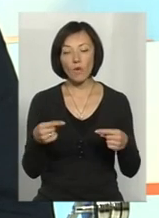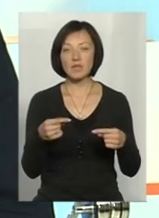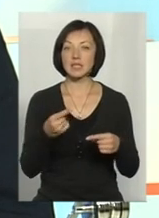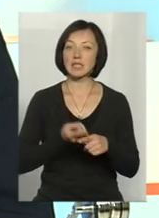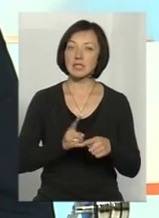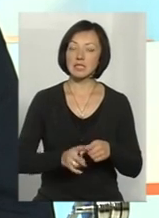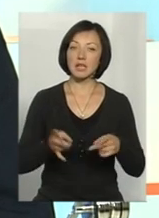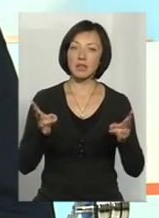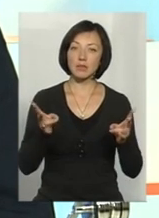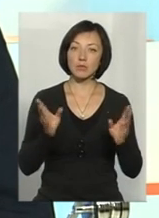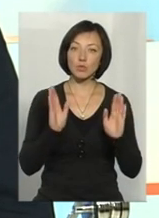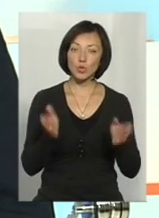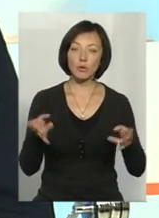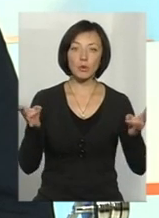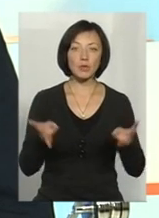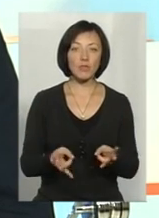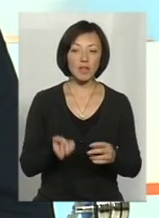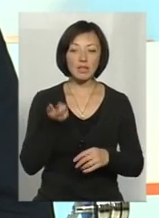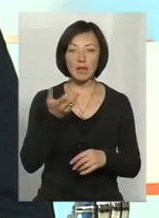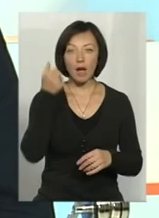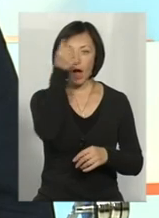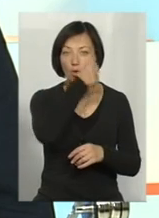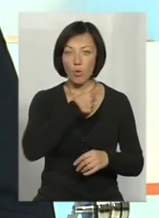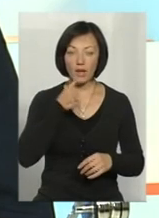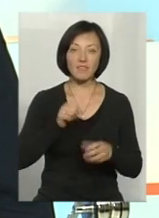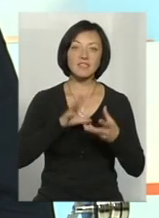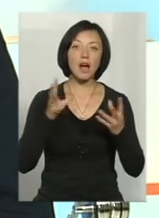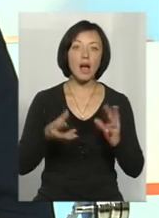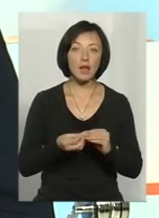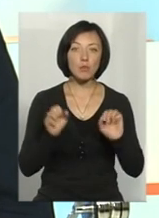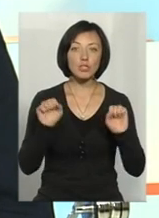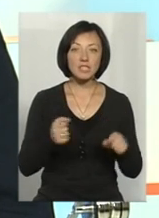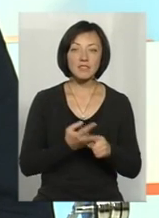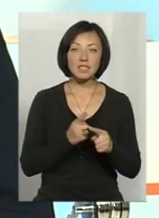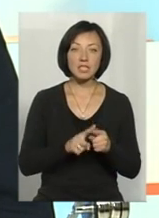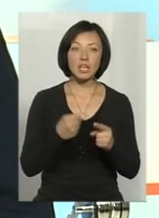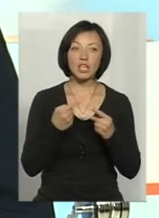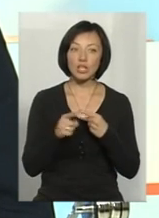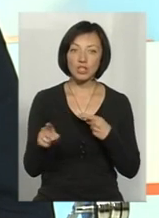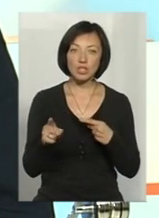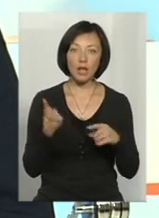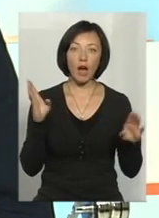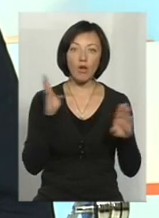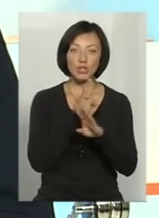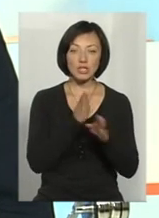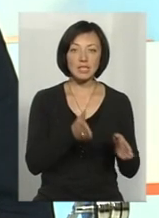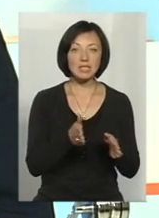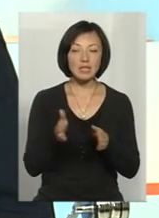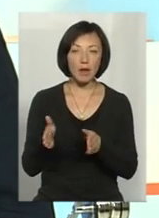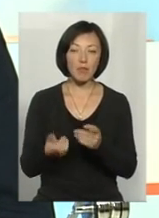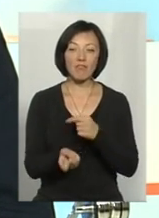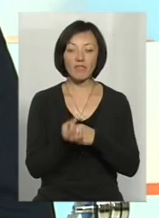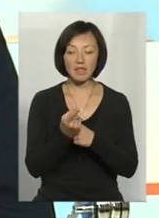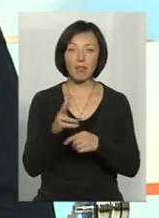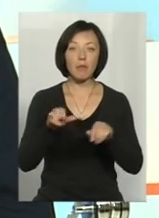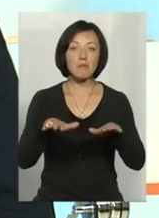буде потребуватися кілька років. І, взагалі, можливо, це буде якась інша екологічна система, яка вже виникне